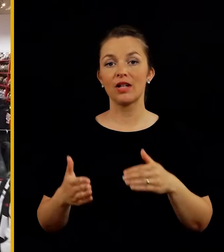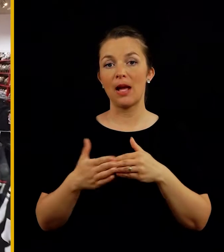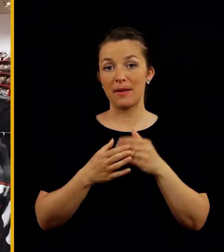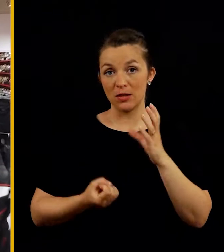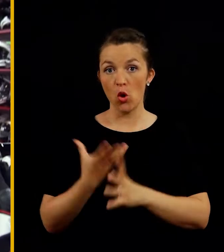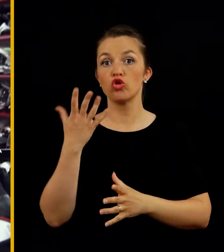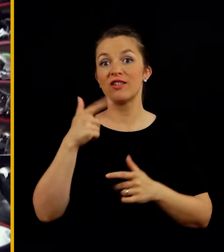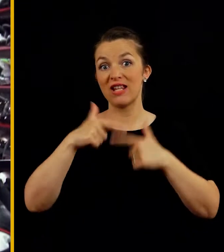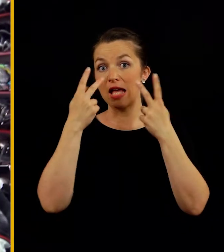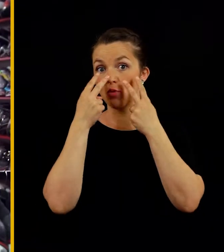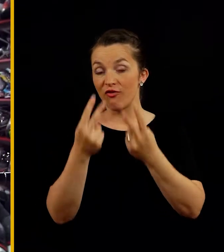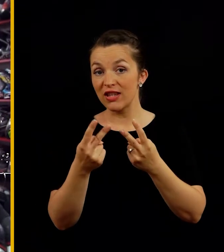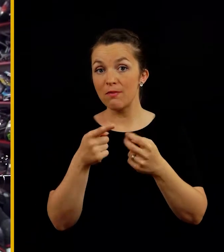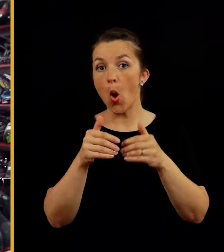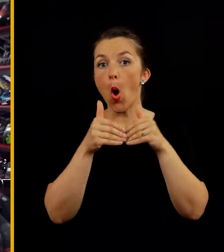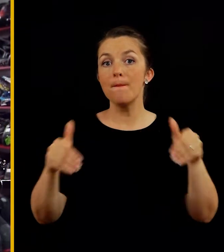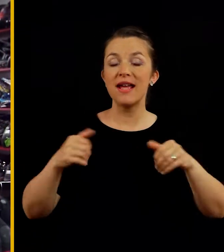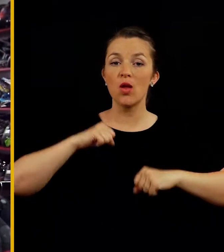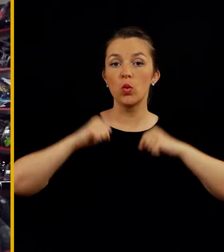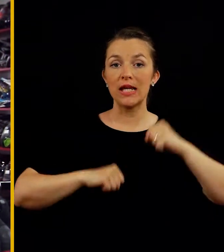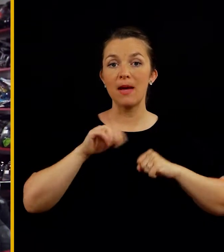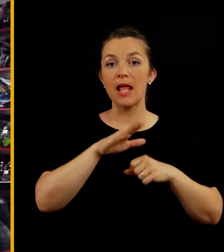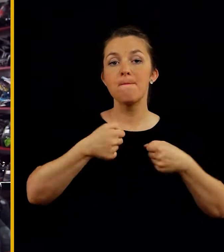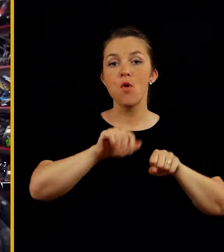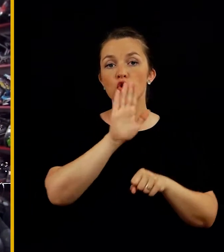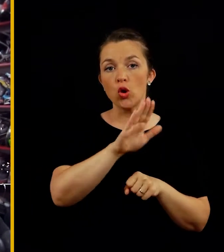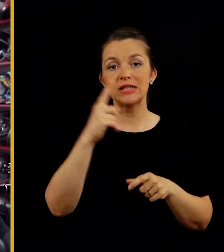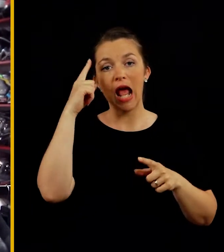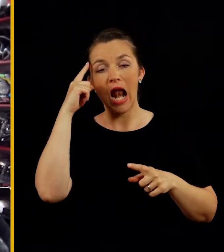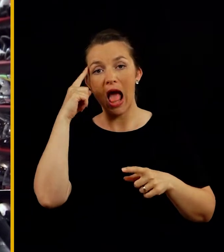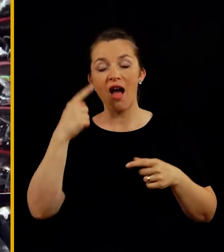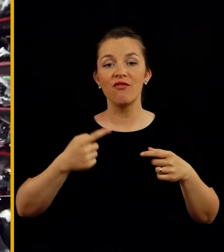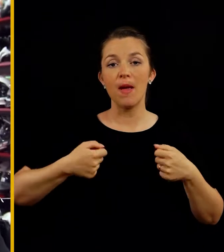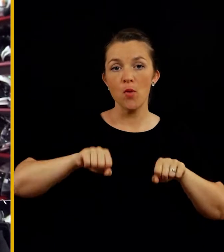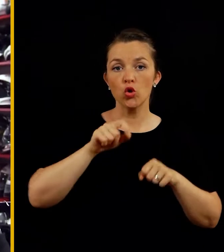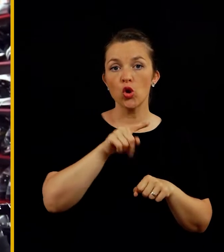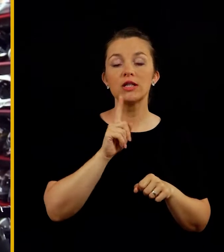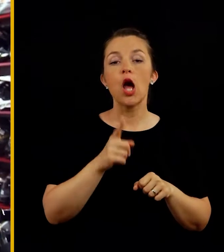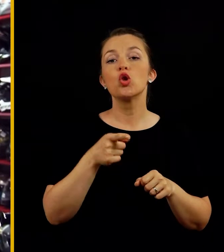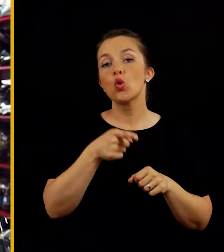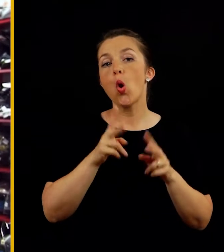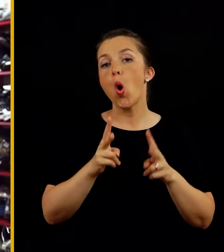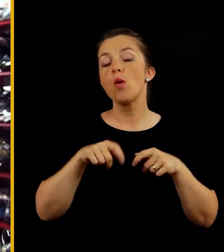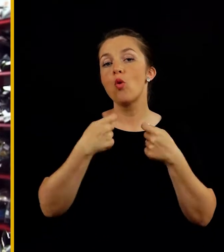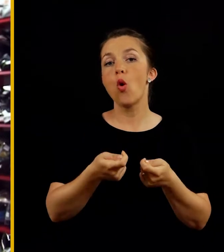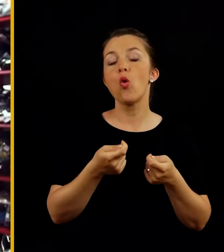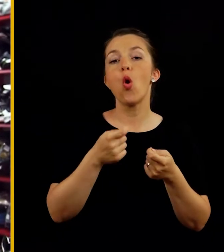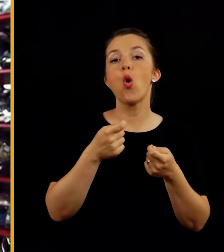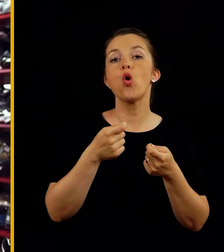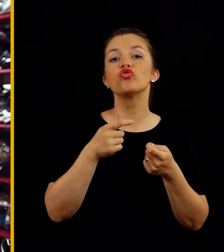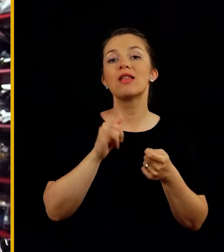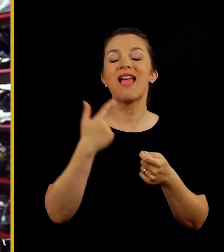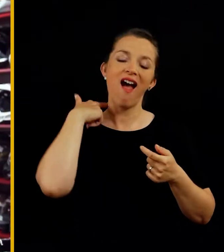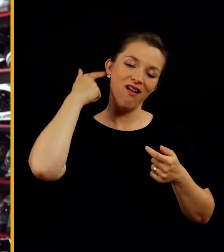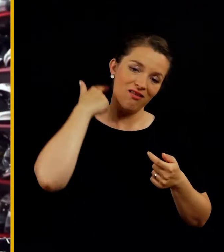Pri samem sprožitvi jasno vidimo omejitev gibanja motorista oziroma glave motorista, skratka kareno omogoči poškodbe